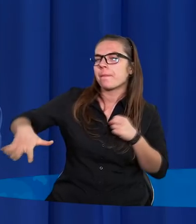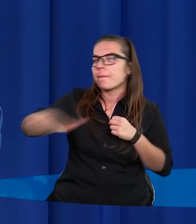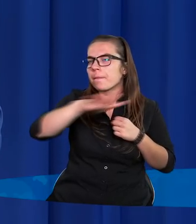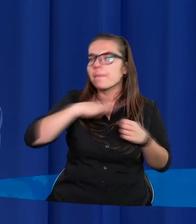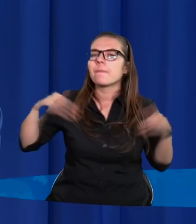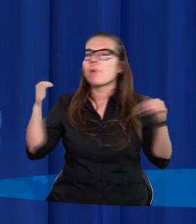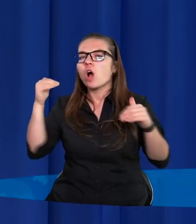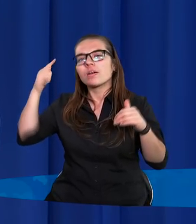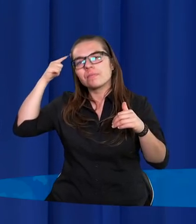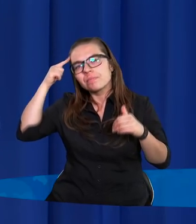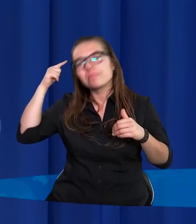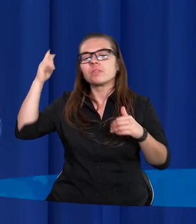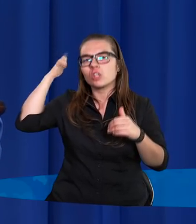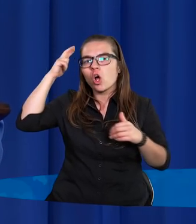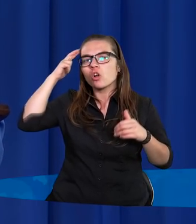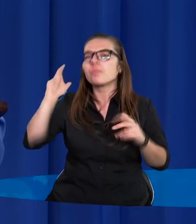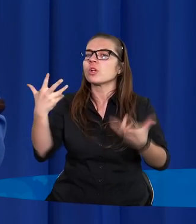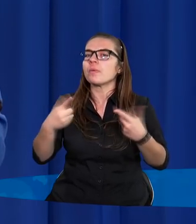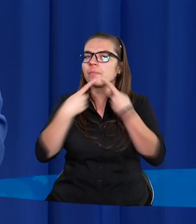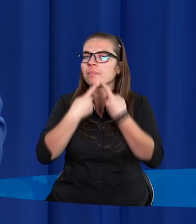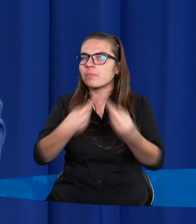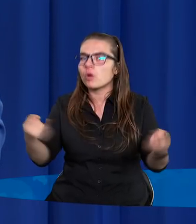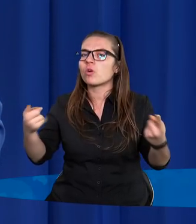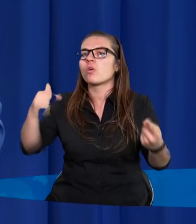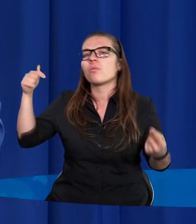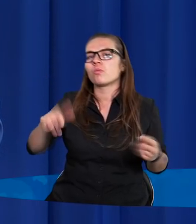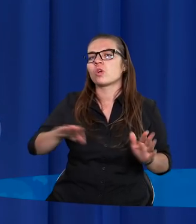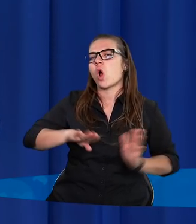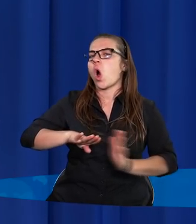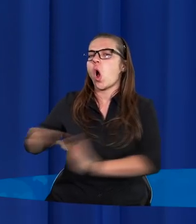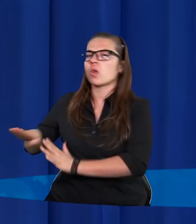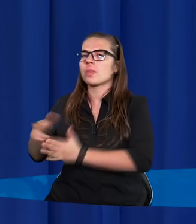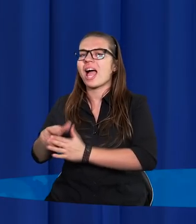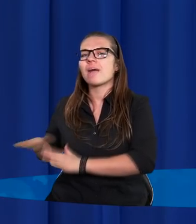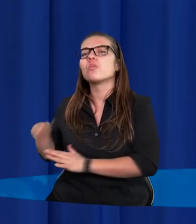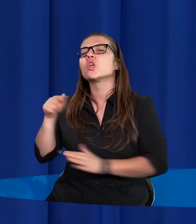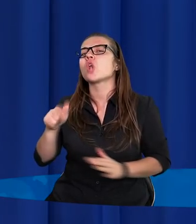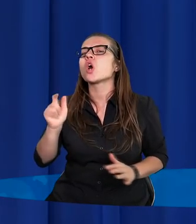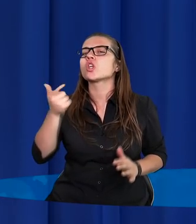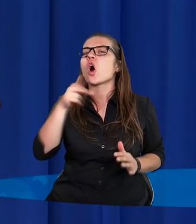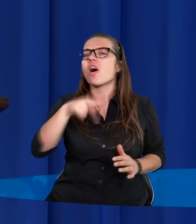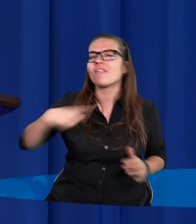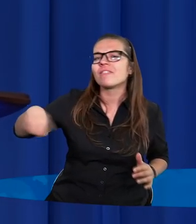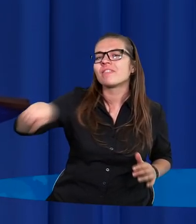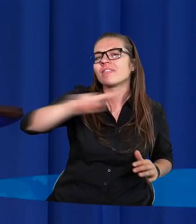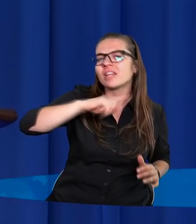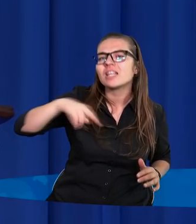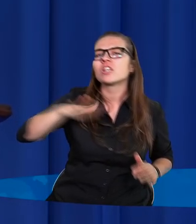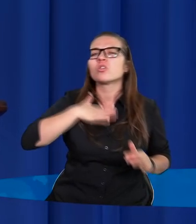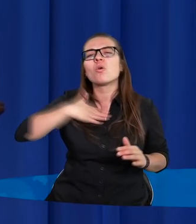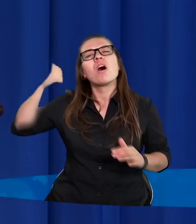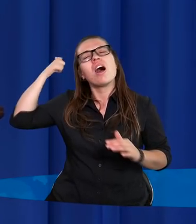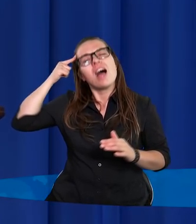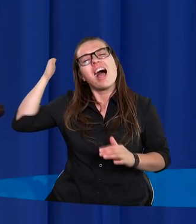zrozumieć to, co chcę wam powiedzieć, musicie odłożyć na bok to, o czym byliście